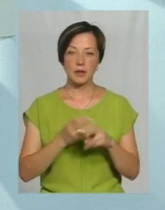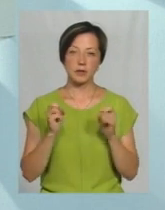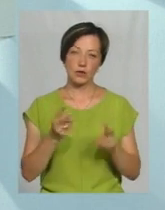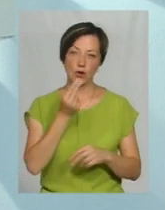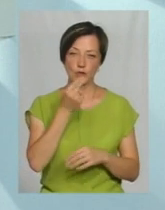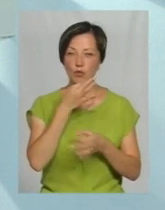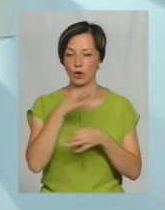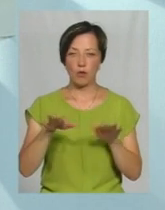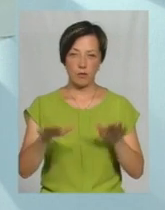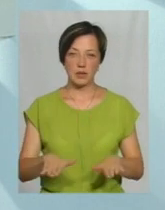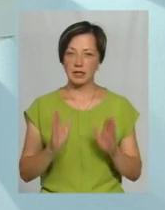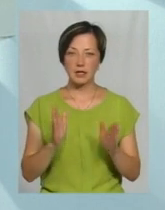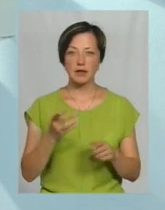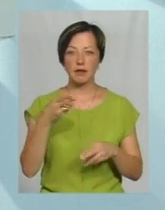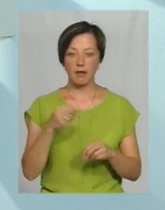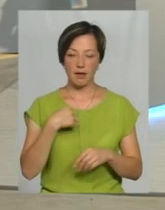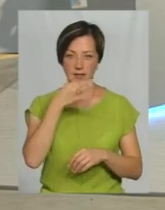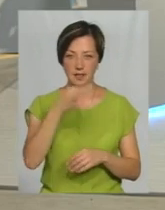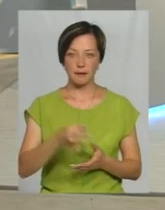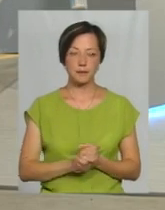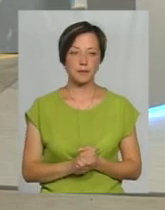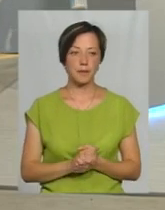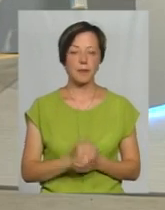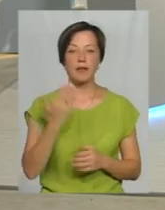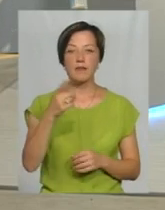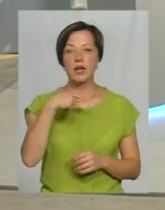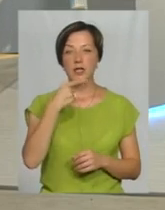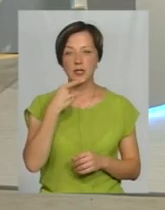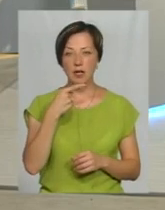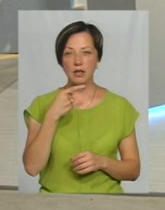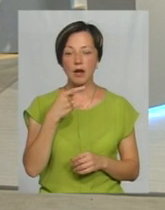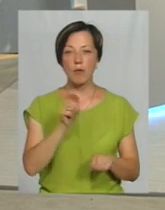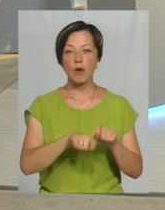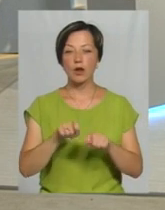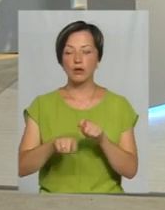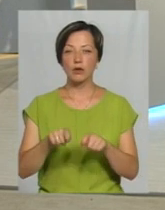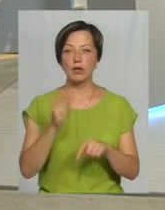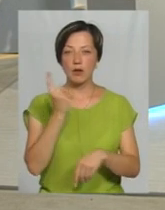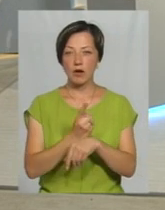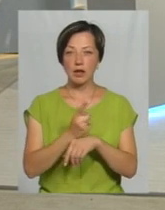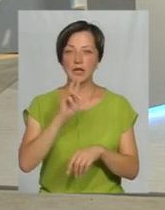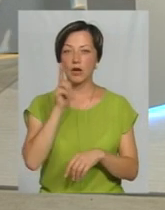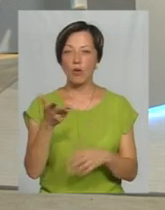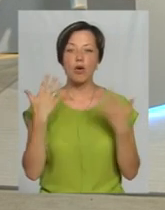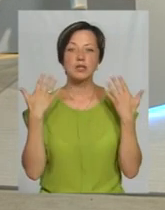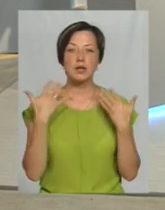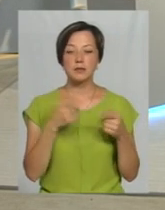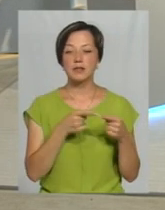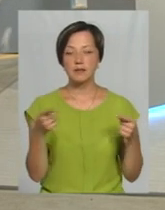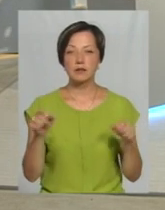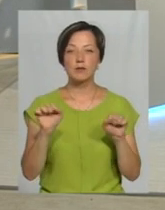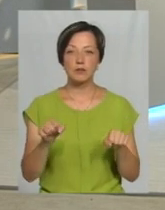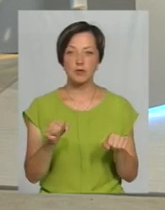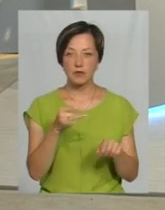харчуватися в будь-якому місті, не тільки там, де я сказав. Просто ви казали, мораторій тривав три роки, всі розслабились. От за який час ви